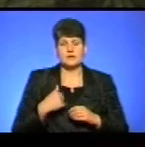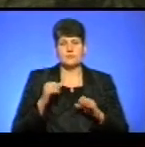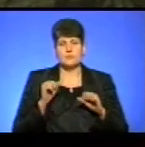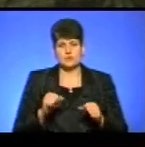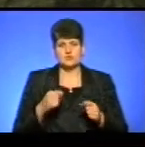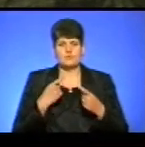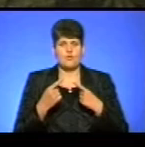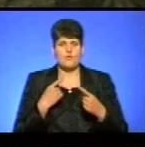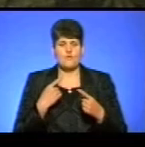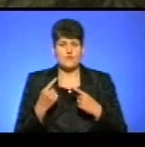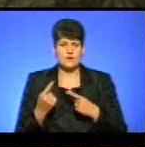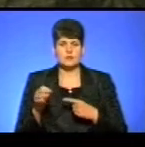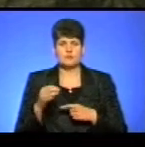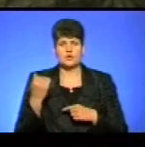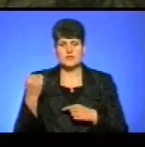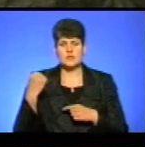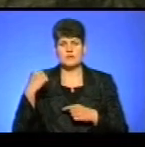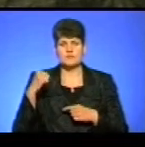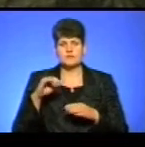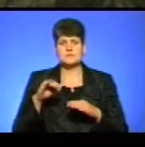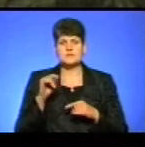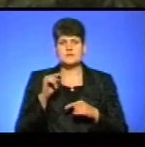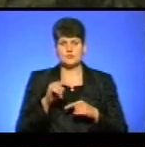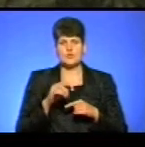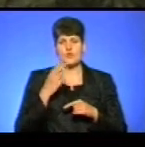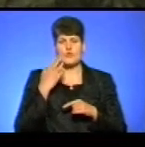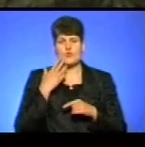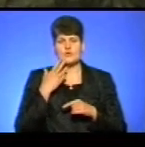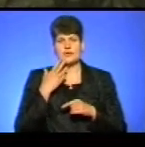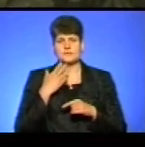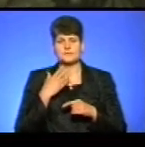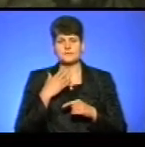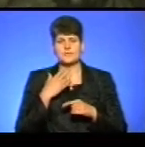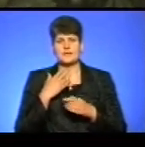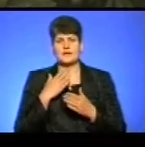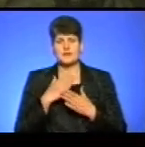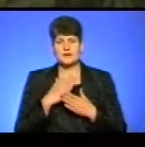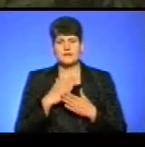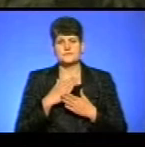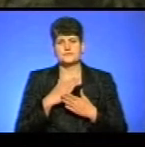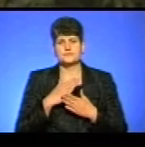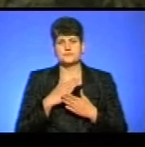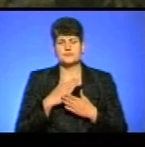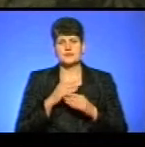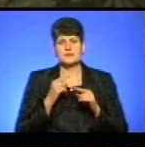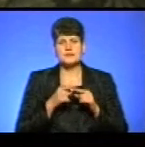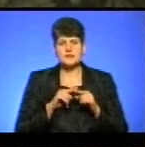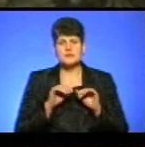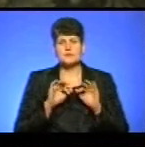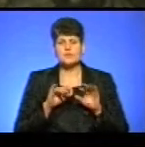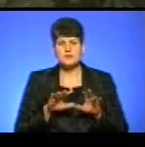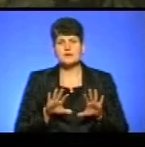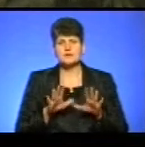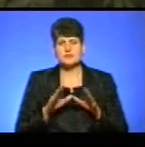говорити про їхній подвиг тільки після того, коли стаються такі гіркі події, як сталися